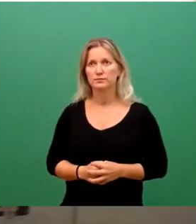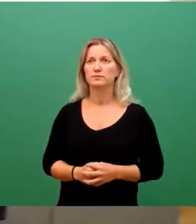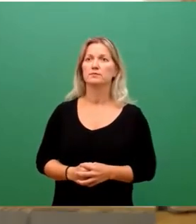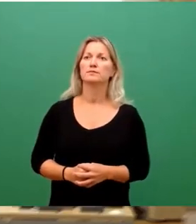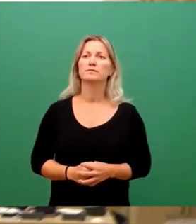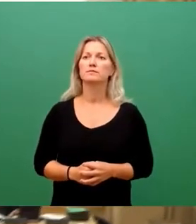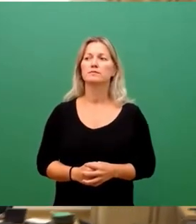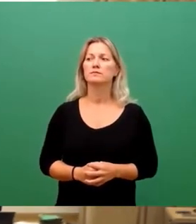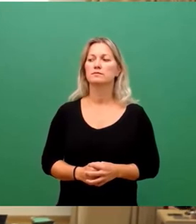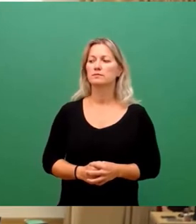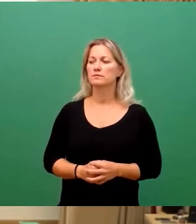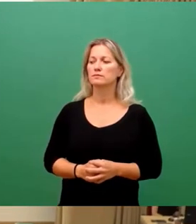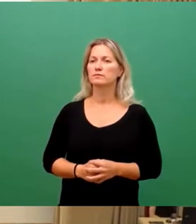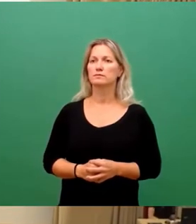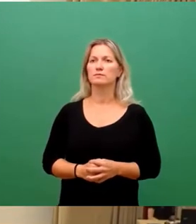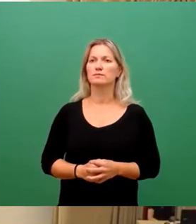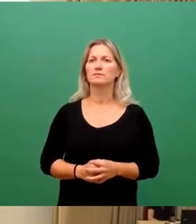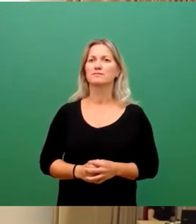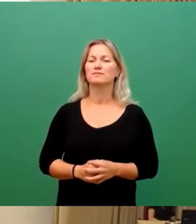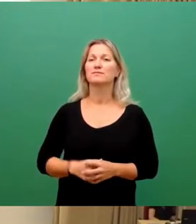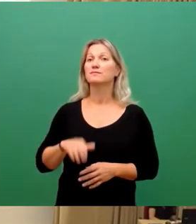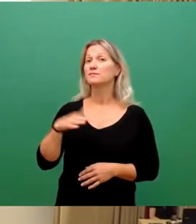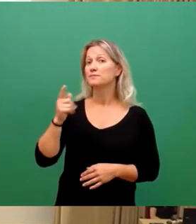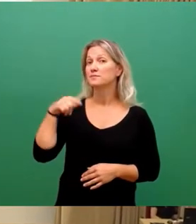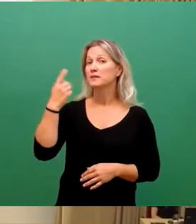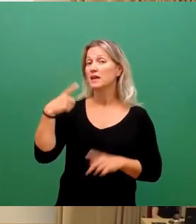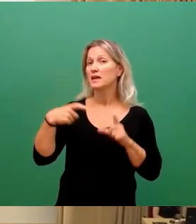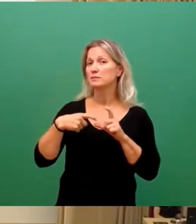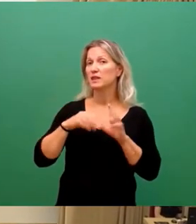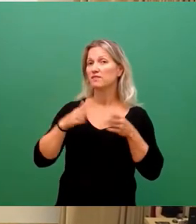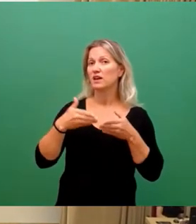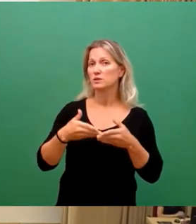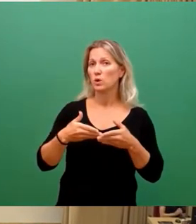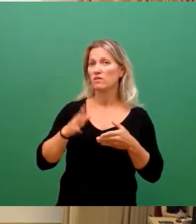So, dann kommen wir zur nächsten Fraktion. Das ist die SPD-Fraktion und Frau Mühlbach.